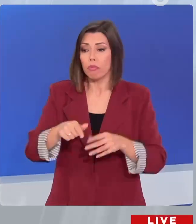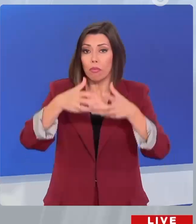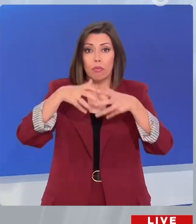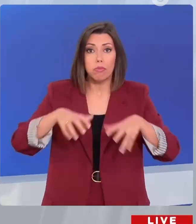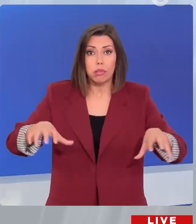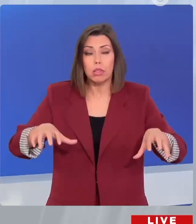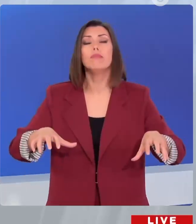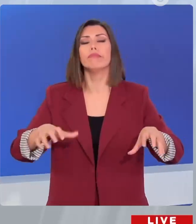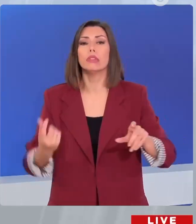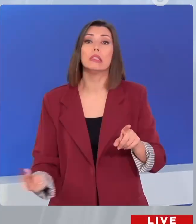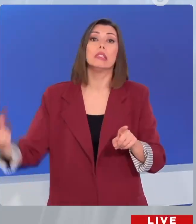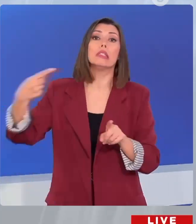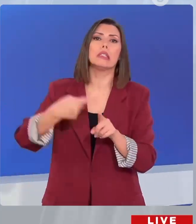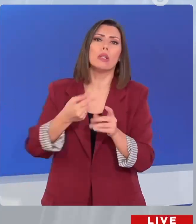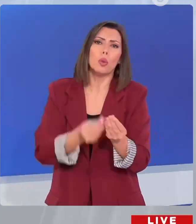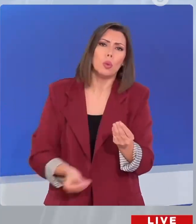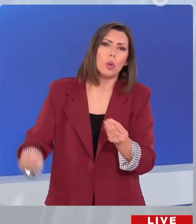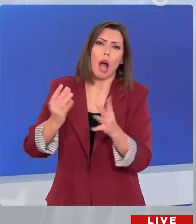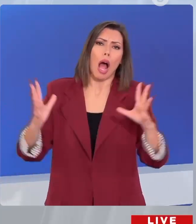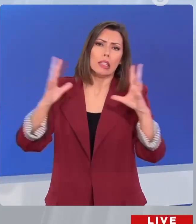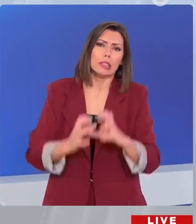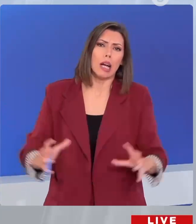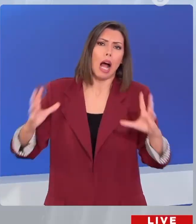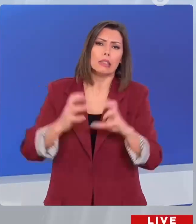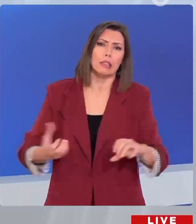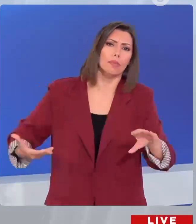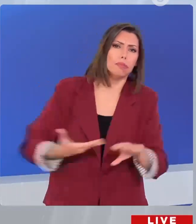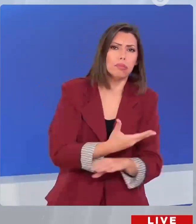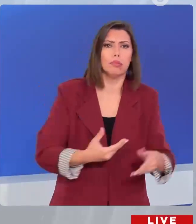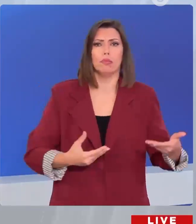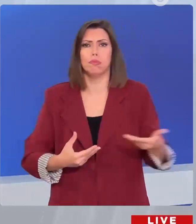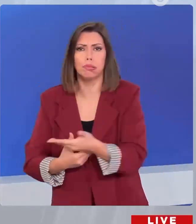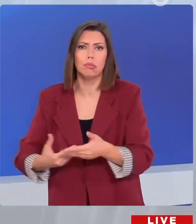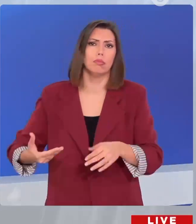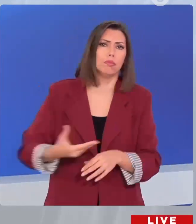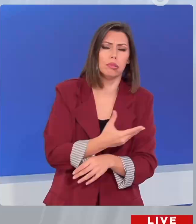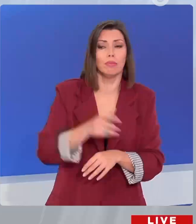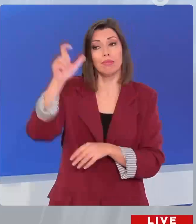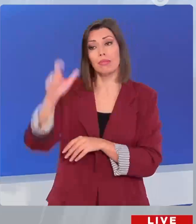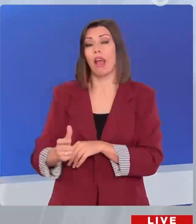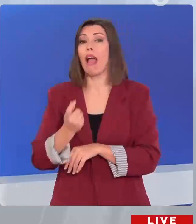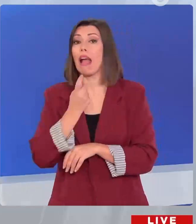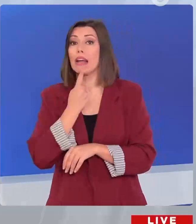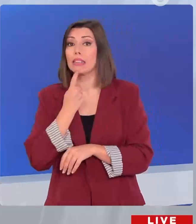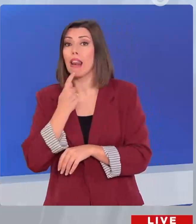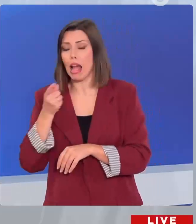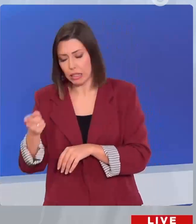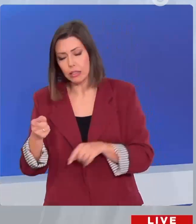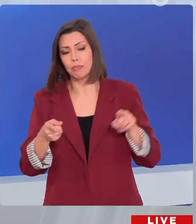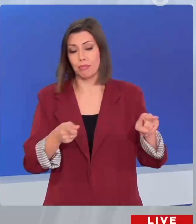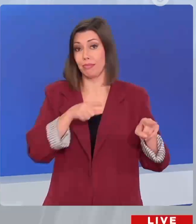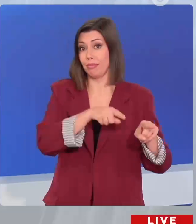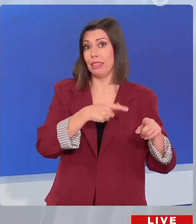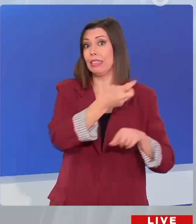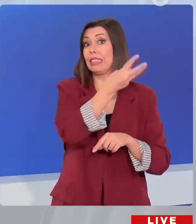δικαστήρια και η διάσπαση στο ΣΥΡΙΖΑ αποκτά τώρα και νομικές διαστάσεις. Με μήνυση απαντά ο Στέφανος Κασελάκη στην πρωτοβουλία στελεχών του ΣΥΡΙΖΑ